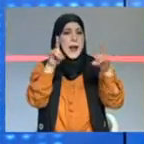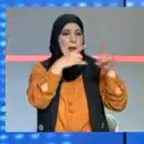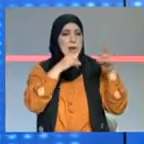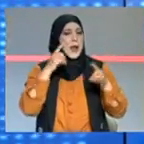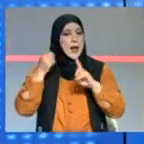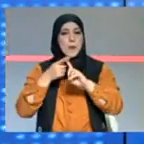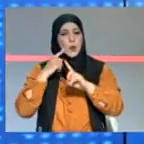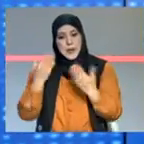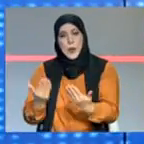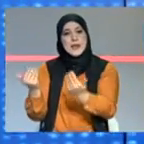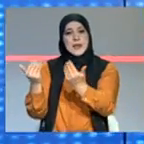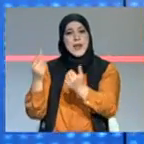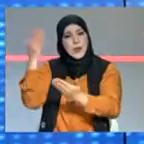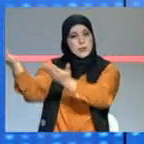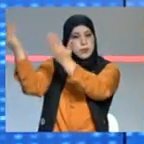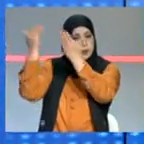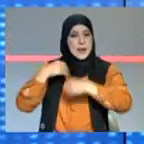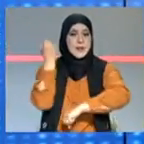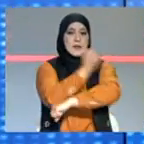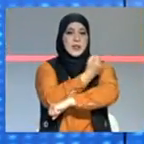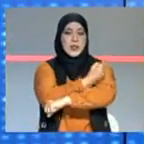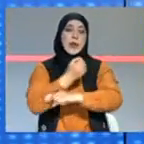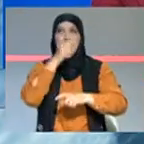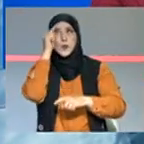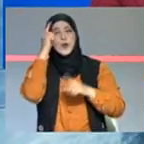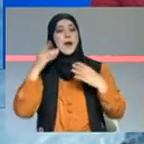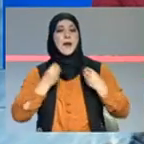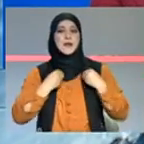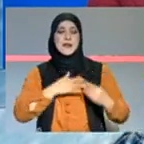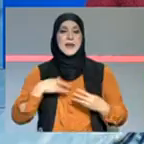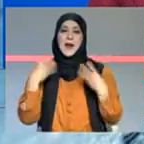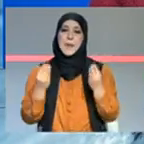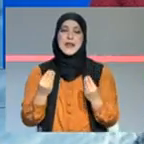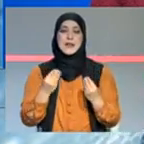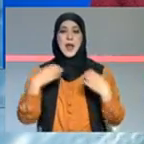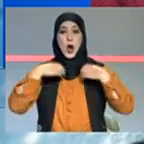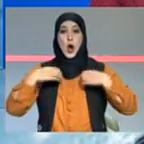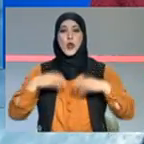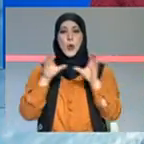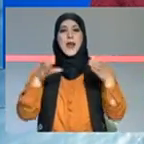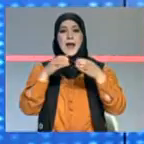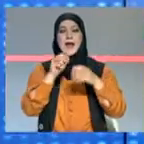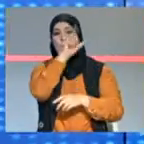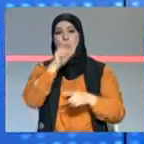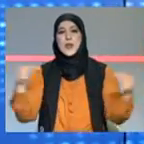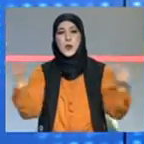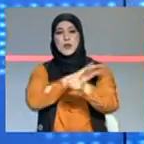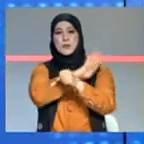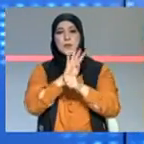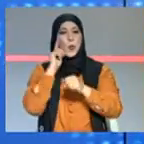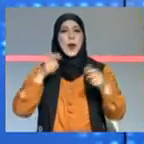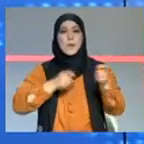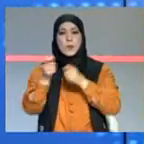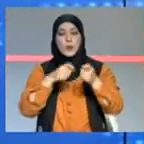التلقيح وان شاء الله كده نعمل التلقيح ان نجمو الناس يكونوا محميين اكثر ان شاء الله عضو الهيئة الوطنية لمجابهة كورونا ومدير مع